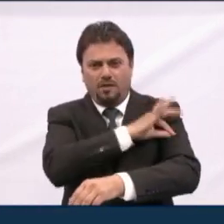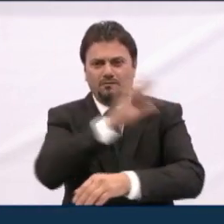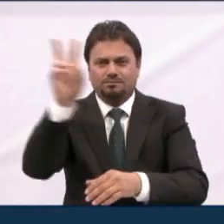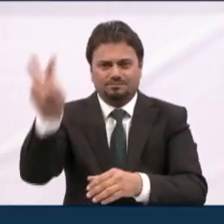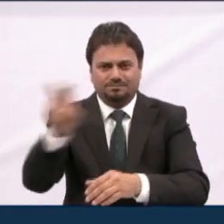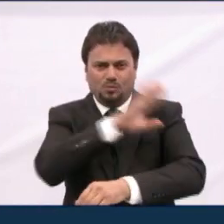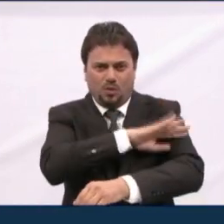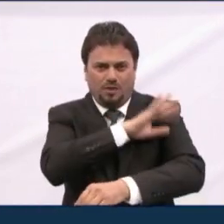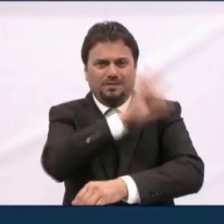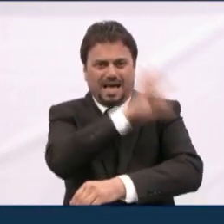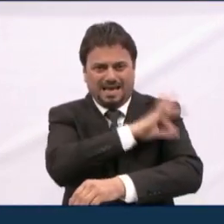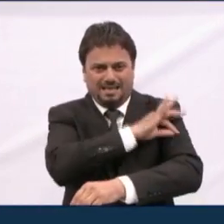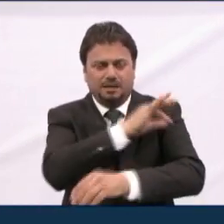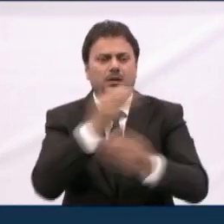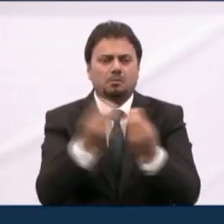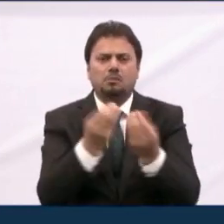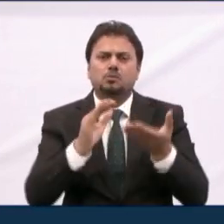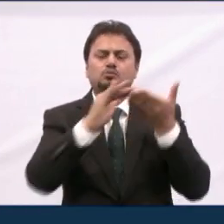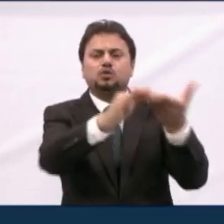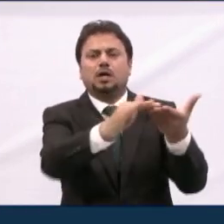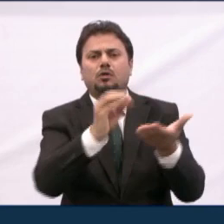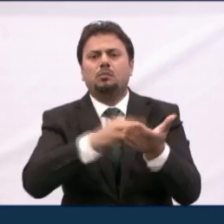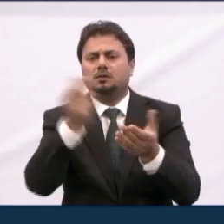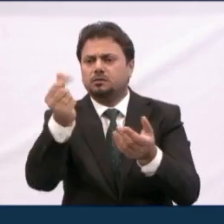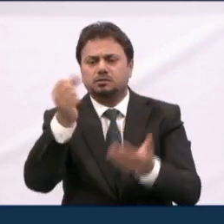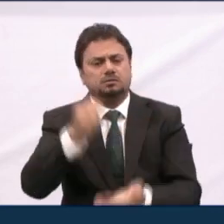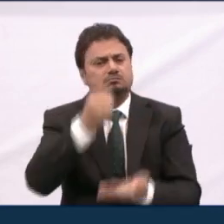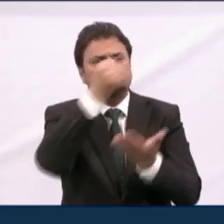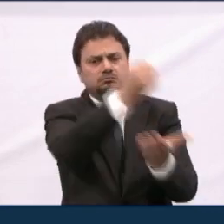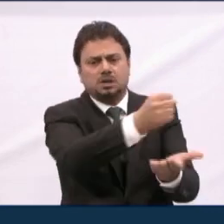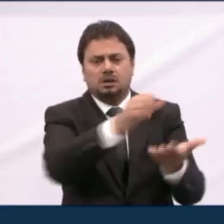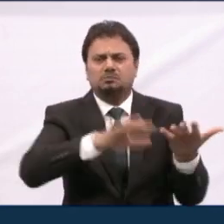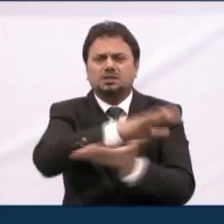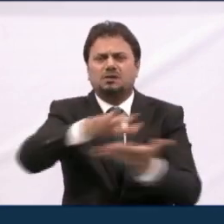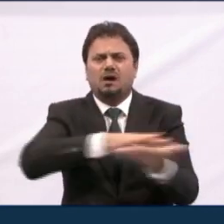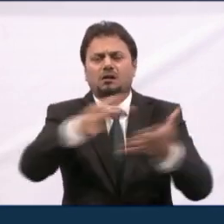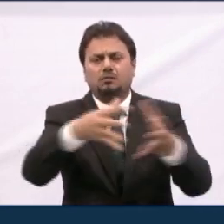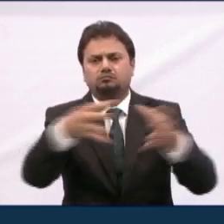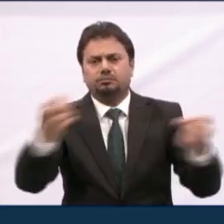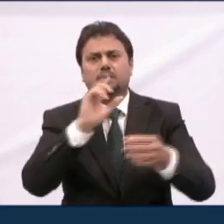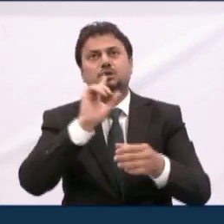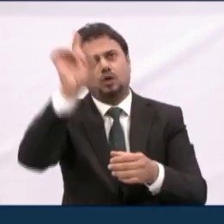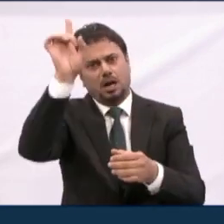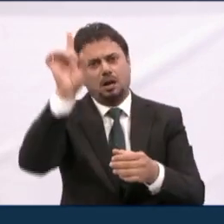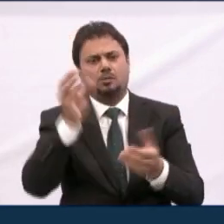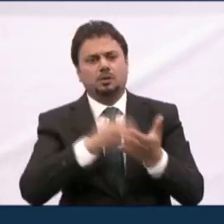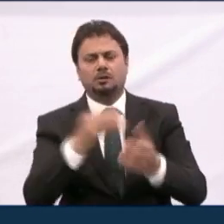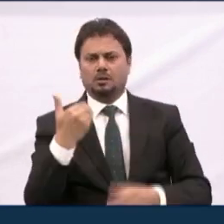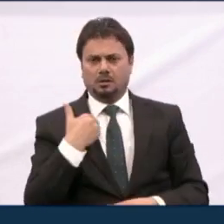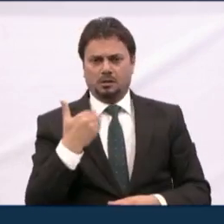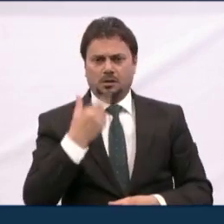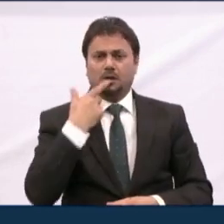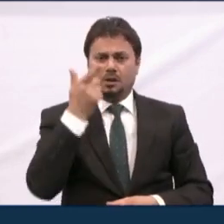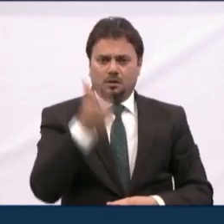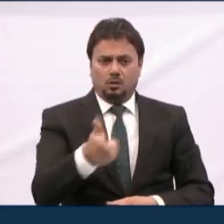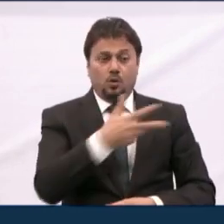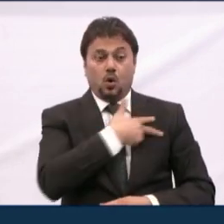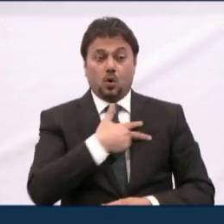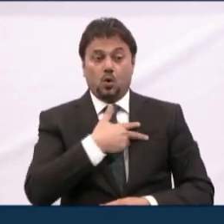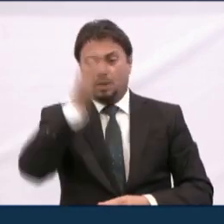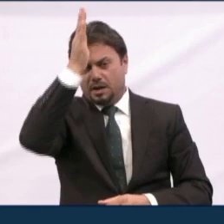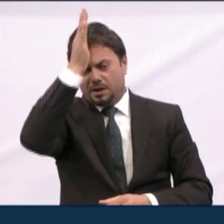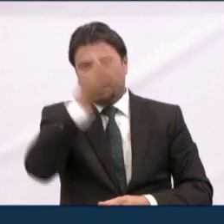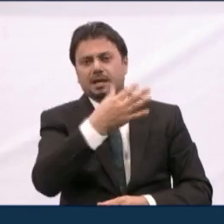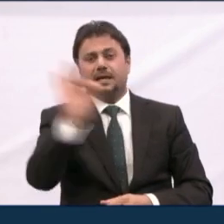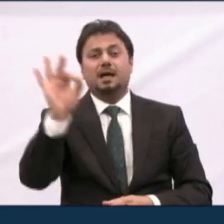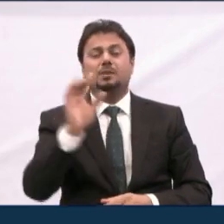كافة الوزارات تخصيصات لازمة وكافية لحل مشكلتهم إن شاء الله ونحن نهيب بالحكومة العراقية